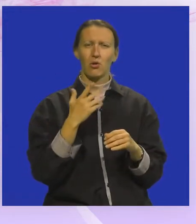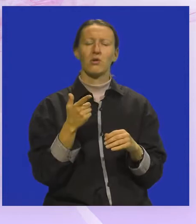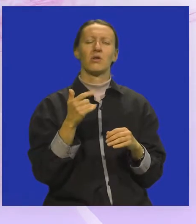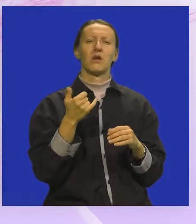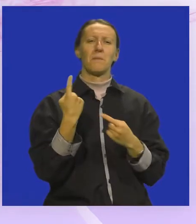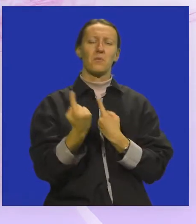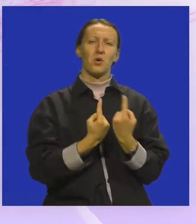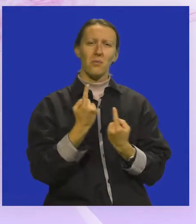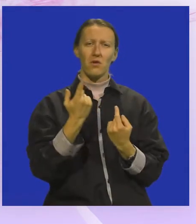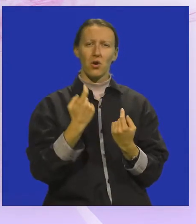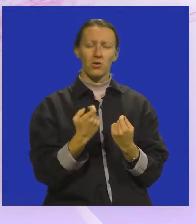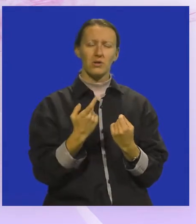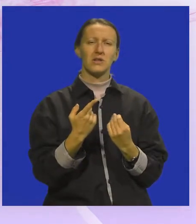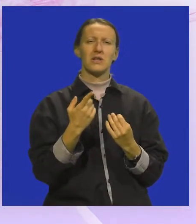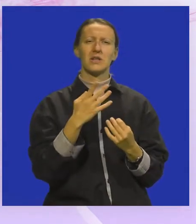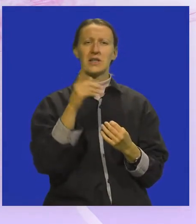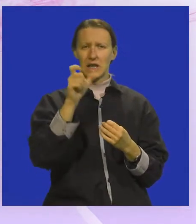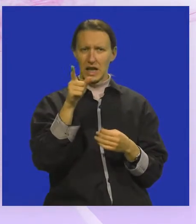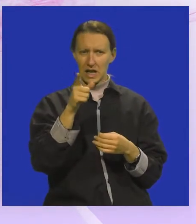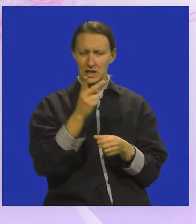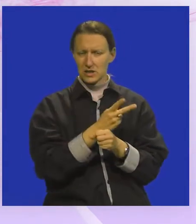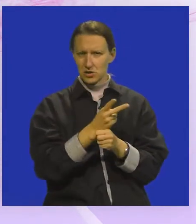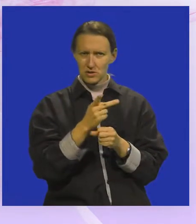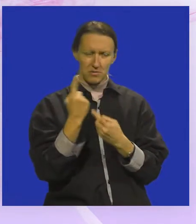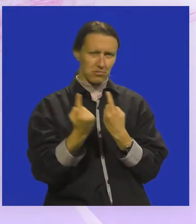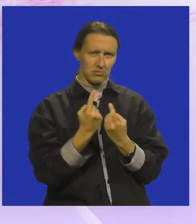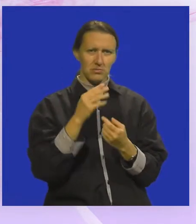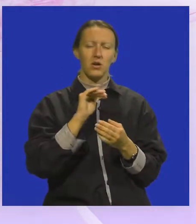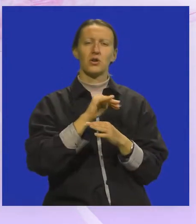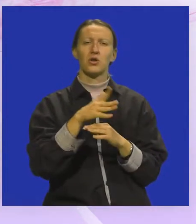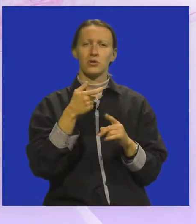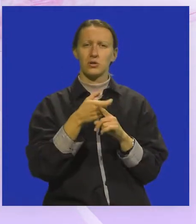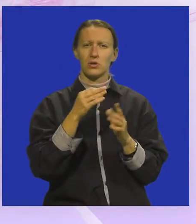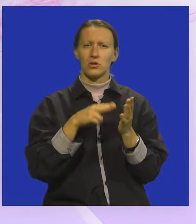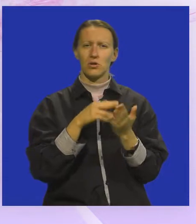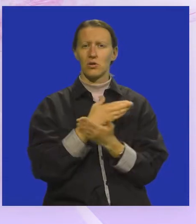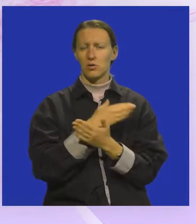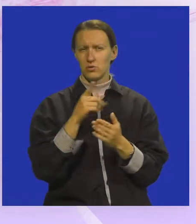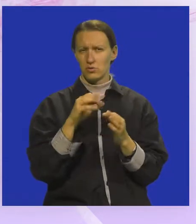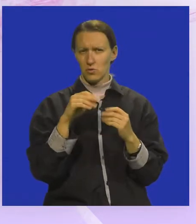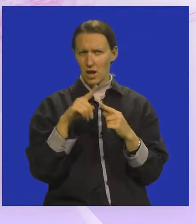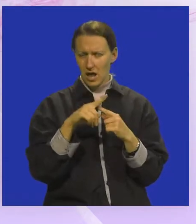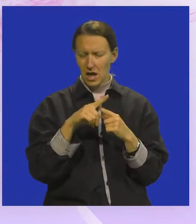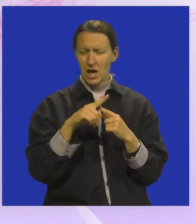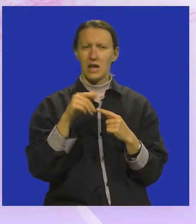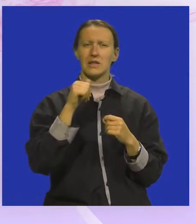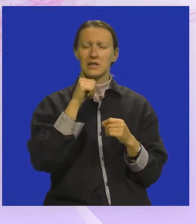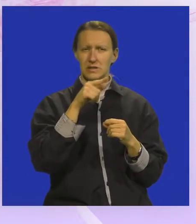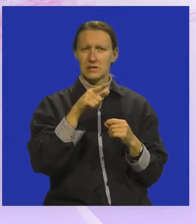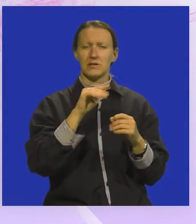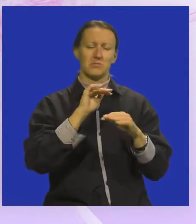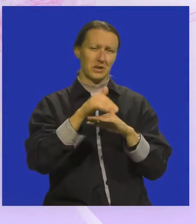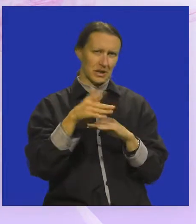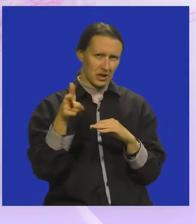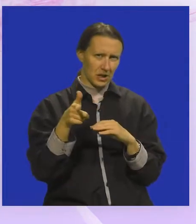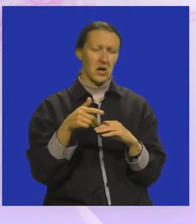je promoviran od strane Republike Italije, naravno, kroz konzularna predstavništva i veleposlanstva,